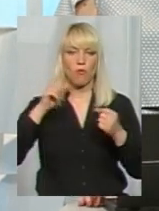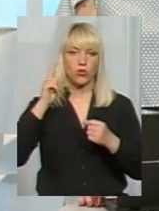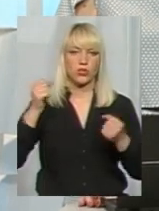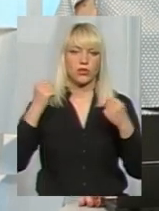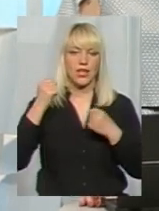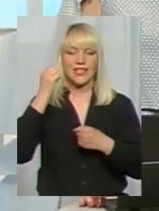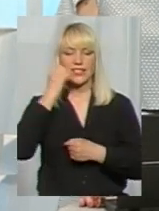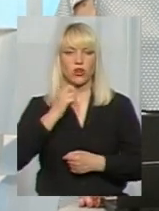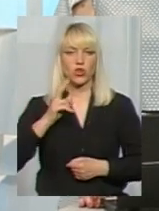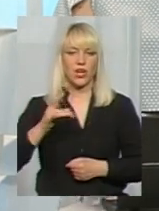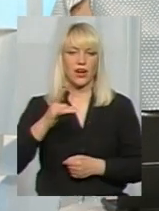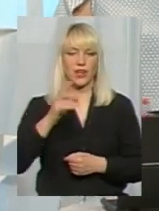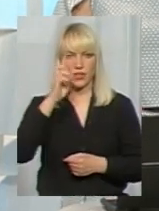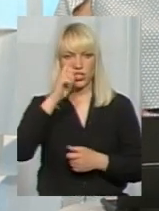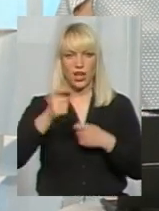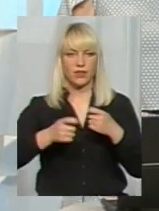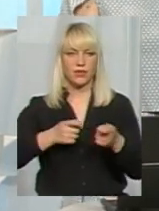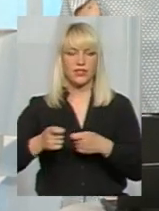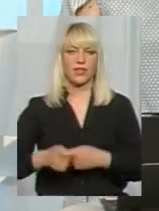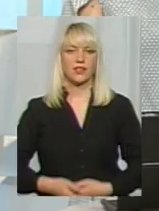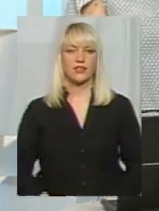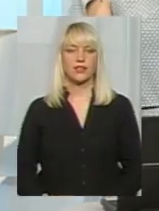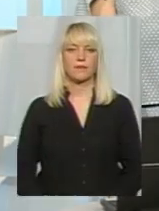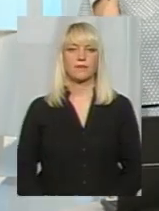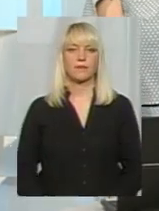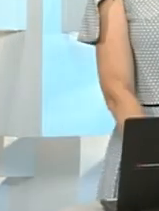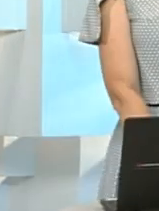райдержадміністрації Олега Грінченка. Прошу, послухаємо.